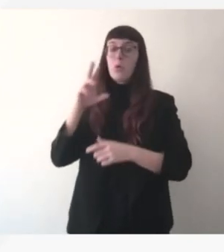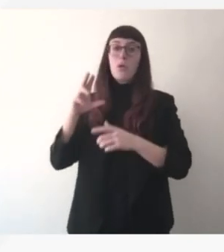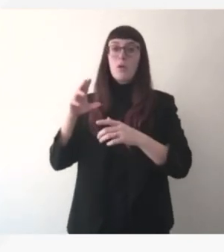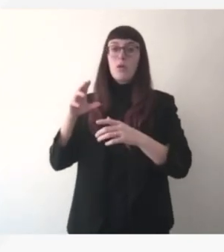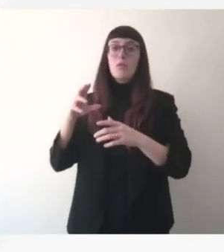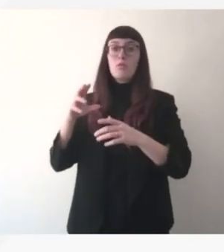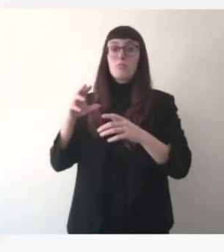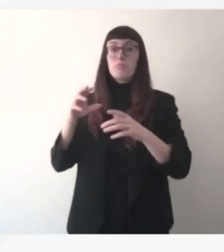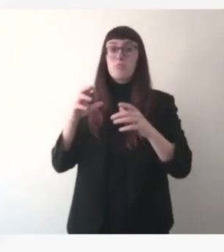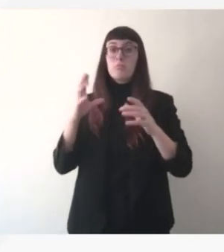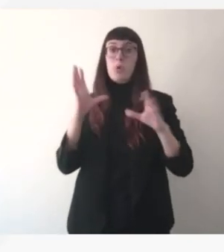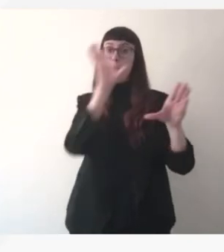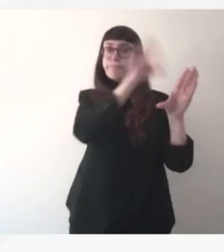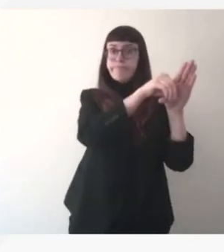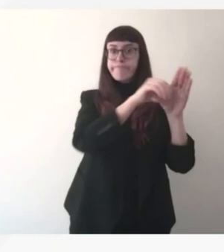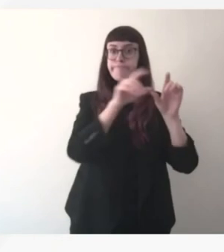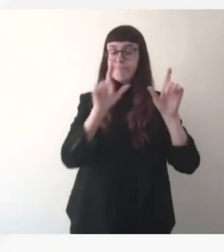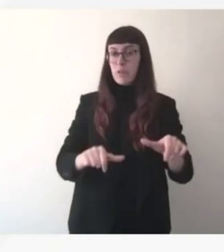du reste d'entreprises non